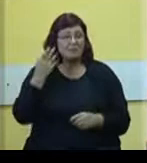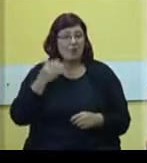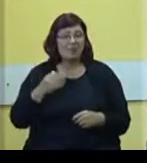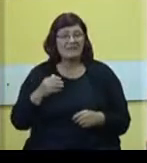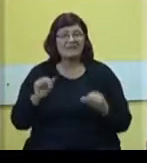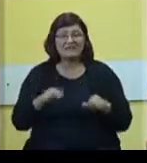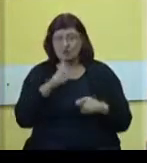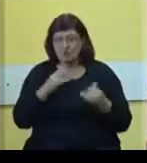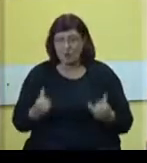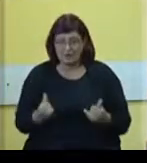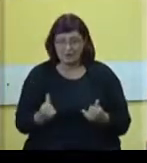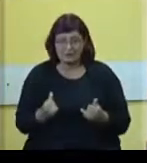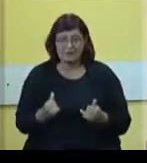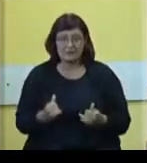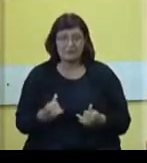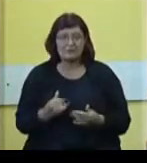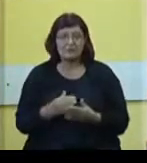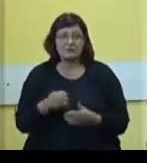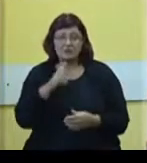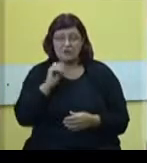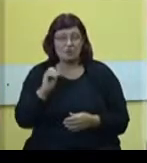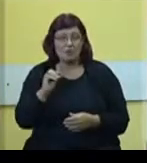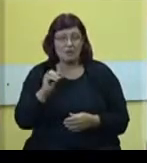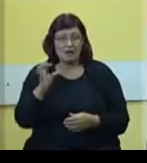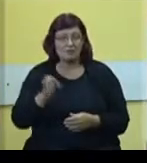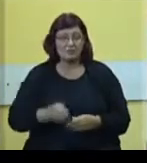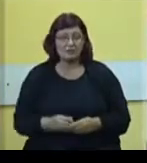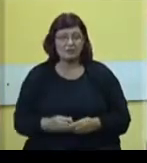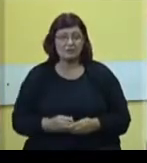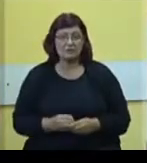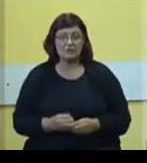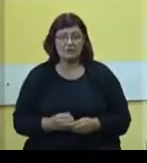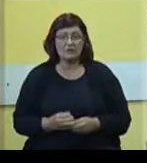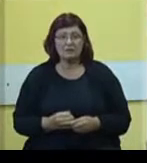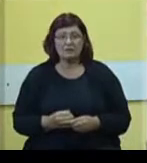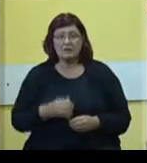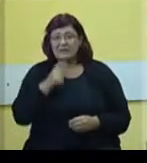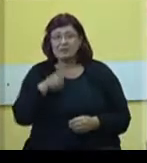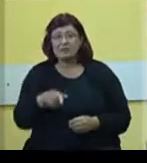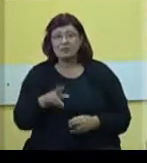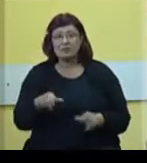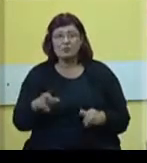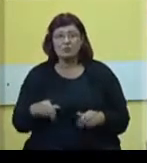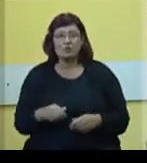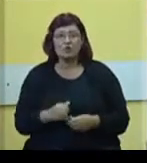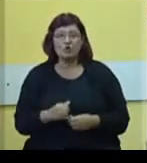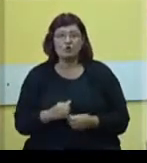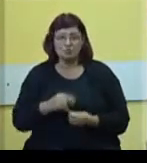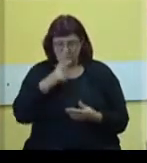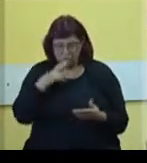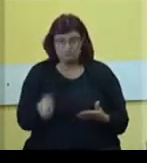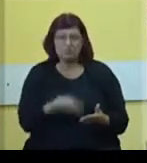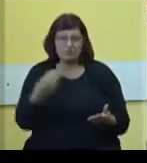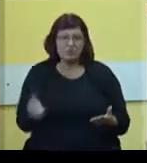vlast koja je sada kriv, što je tako niska stopa realizacije. I tako možemo u nedogled da